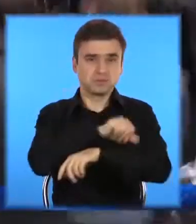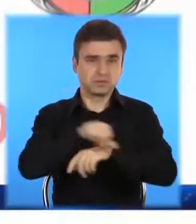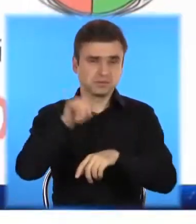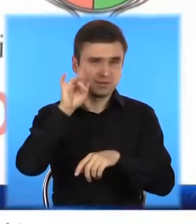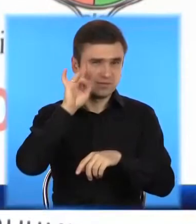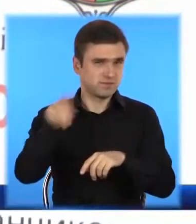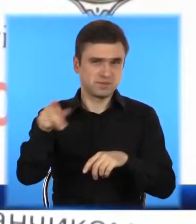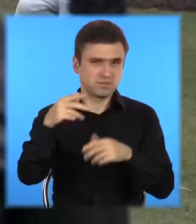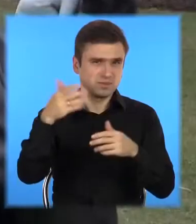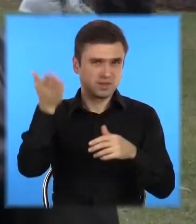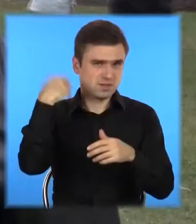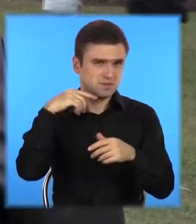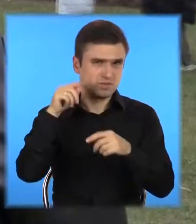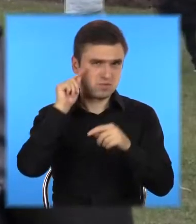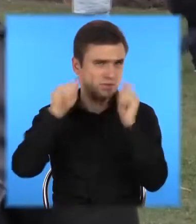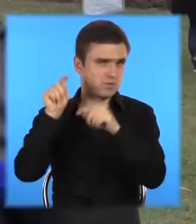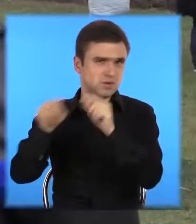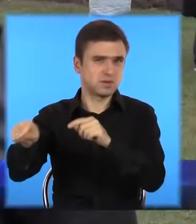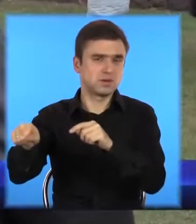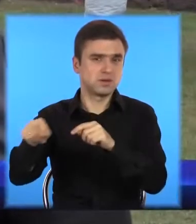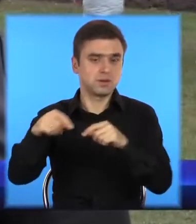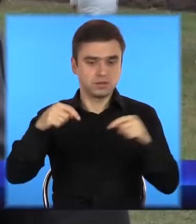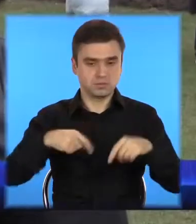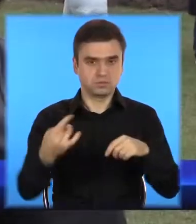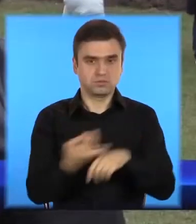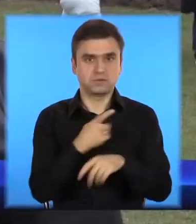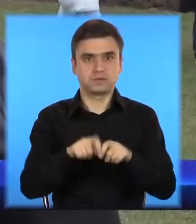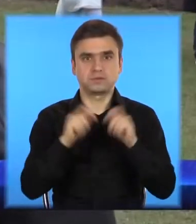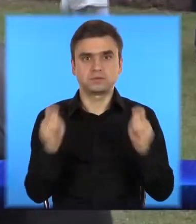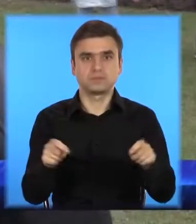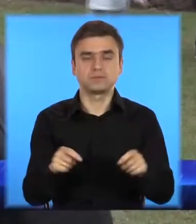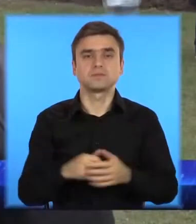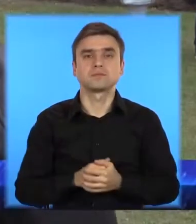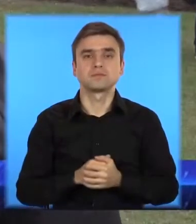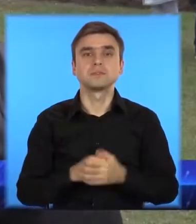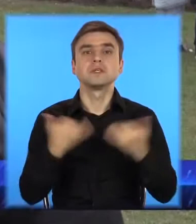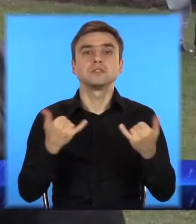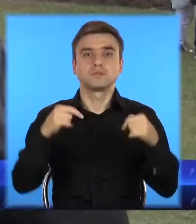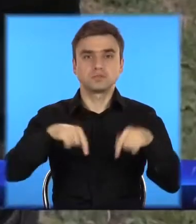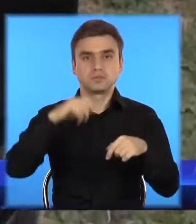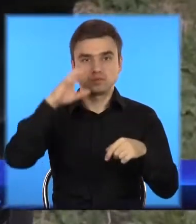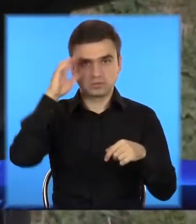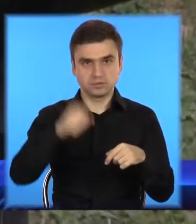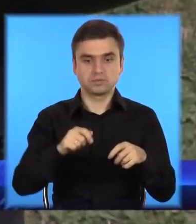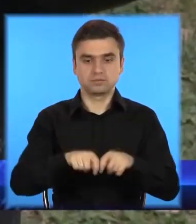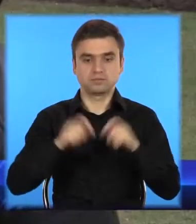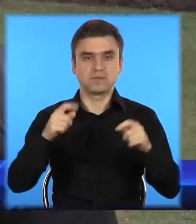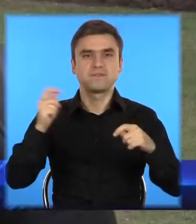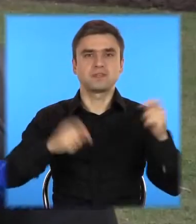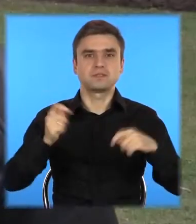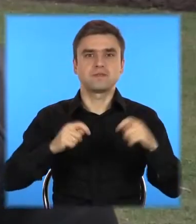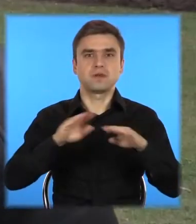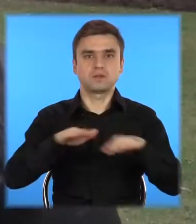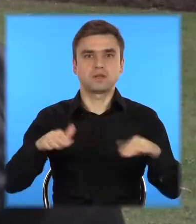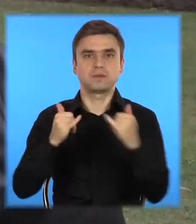майбутньому. Сьогодні в нашому місті проходить дитячий профорієнтаційний фестиваль «Місто професій». Я вважаю, що такий